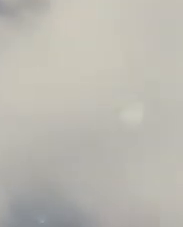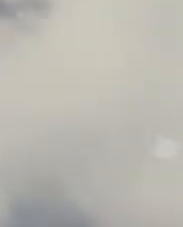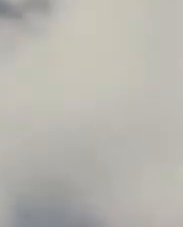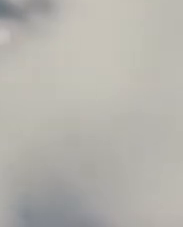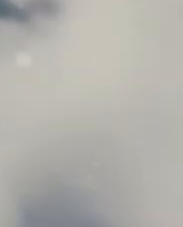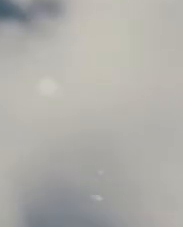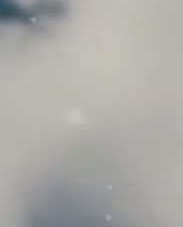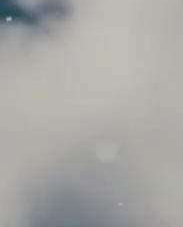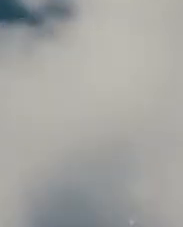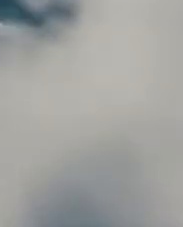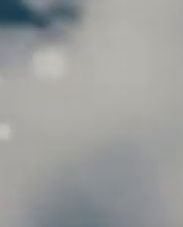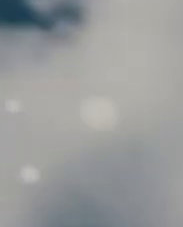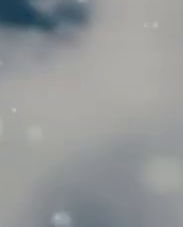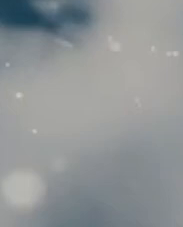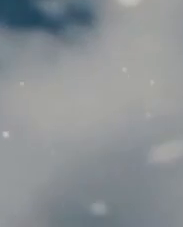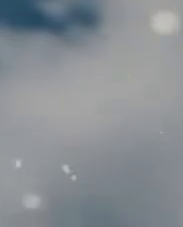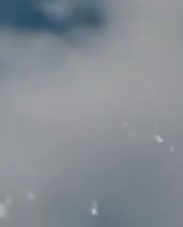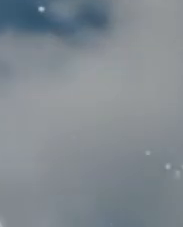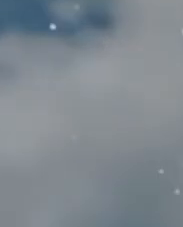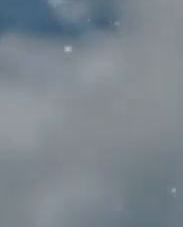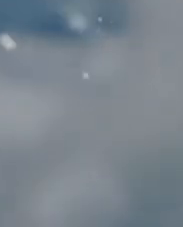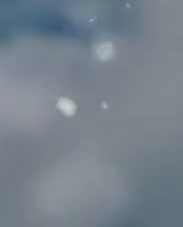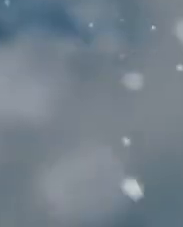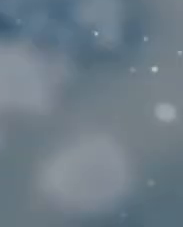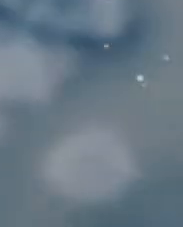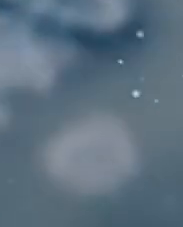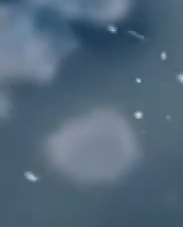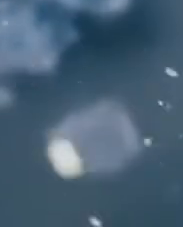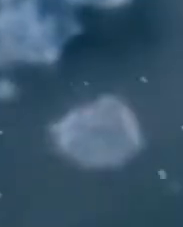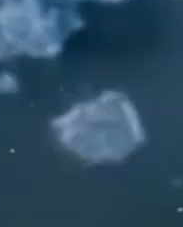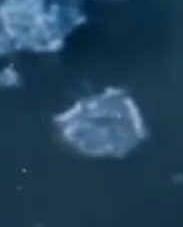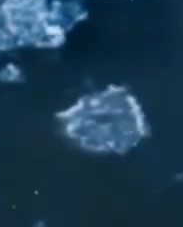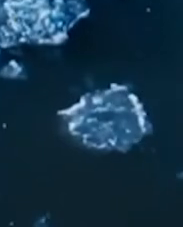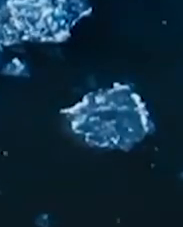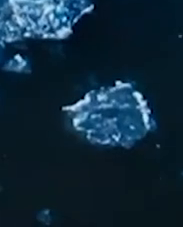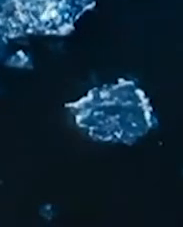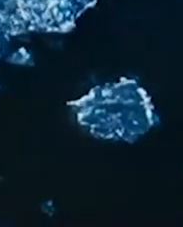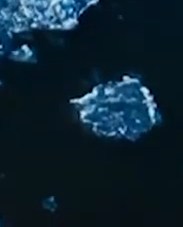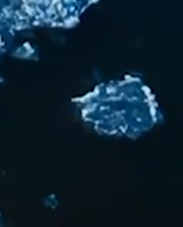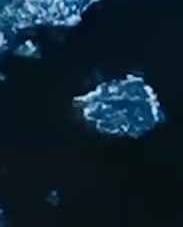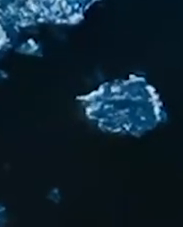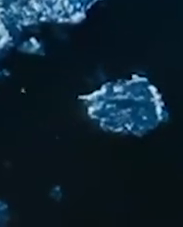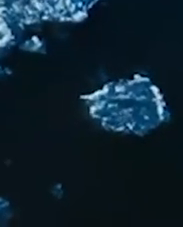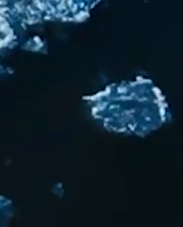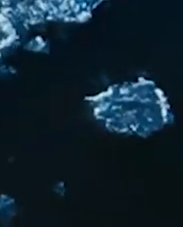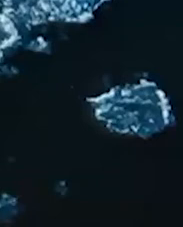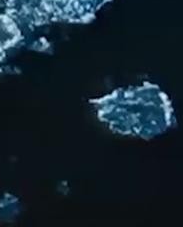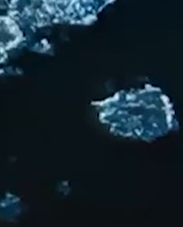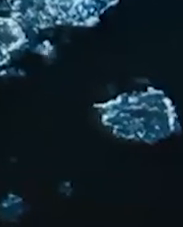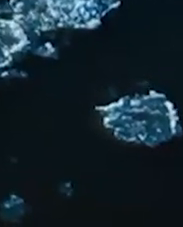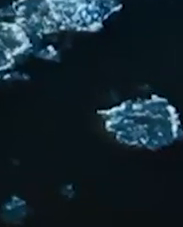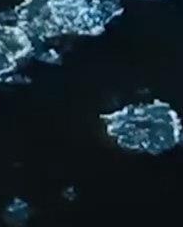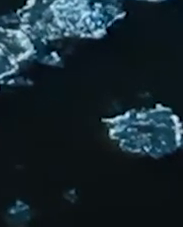Na tle nieba białe litery tytułu. Ciemno-niebieskie wody lisły. Na powierzchni